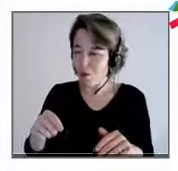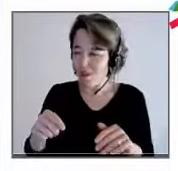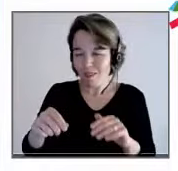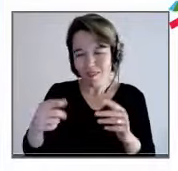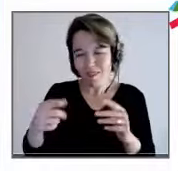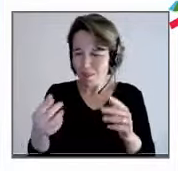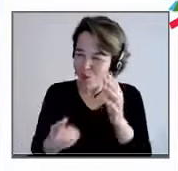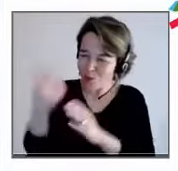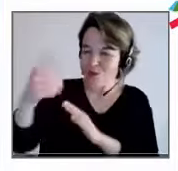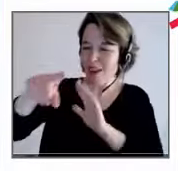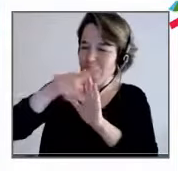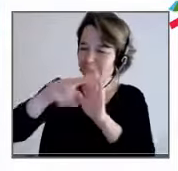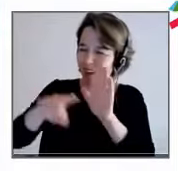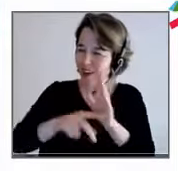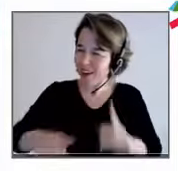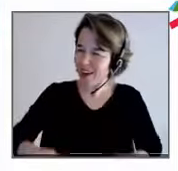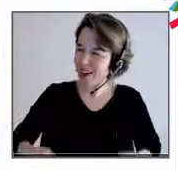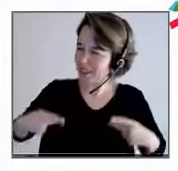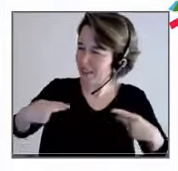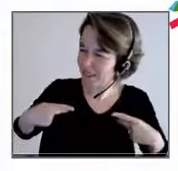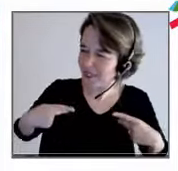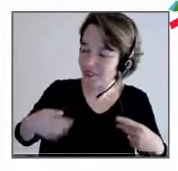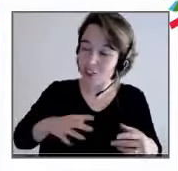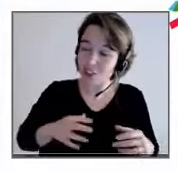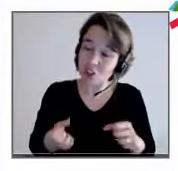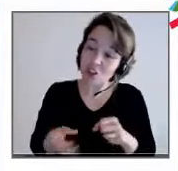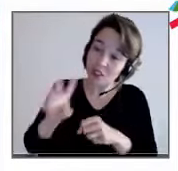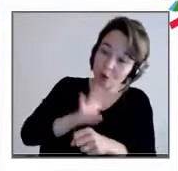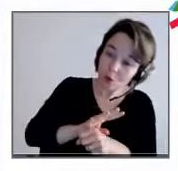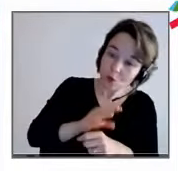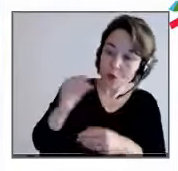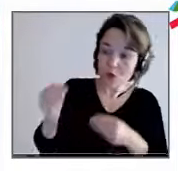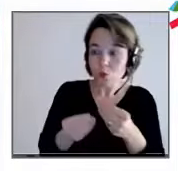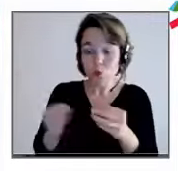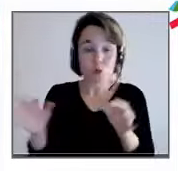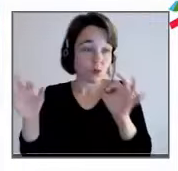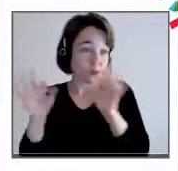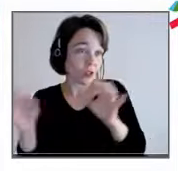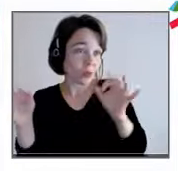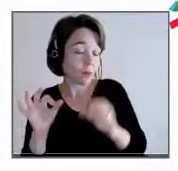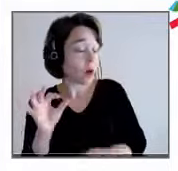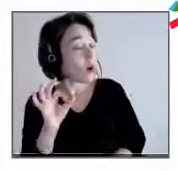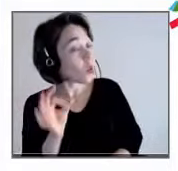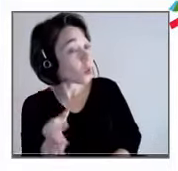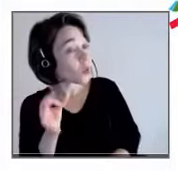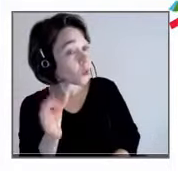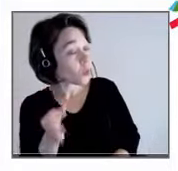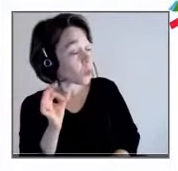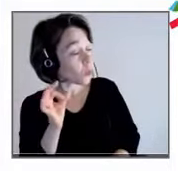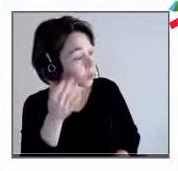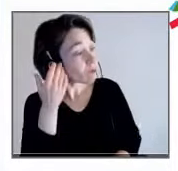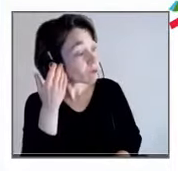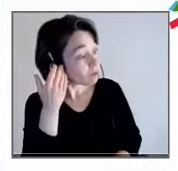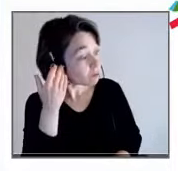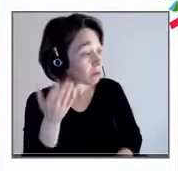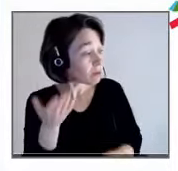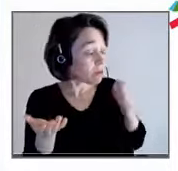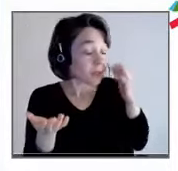Thierry Chiche ? Absolument, absolument, et pour rebondir sur ce qui a été dit, en fait,